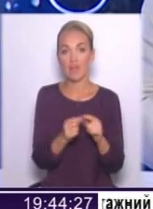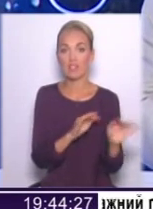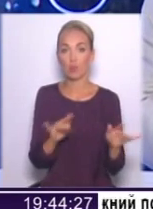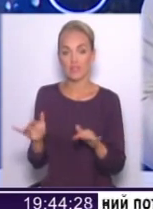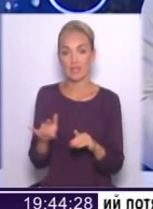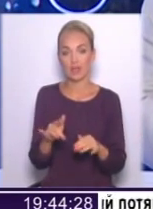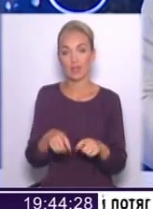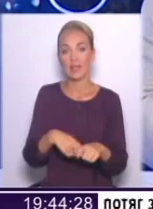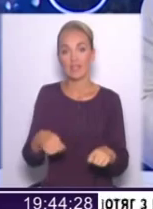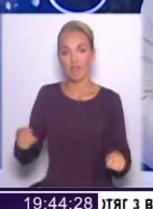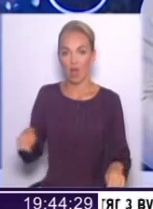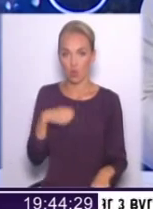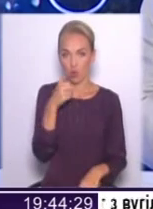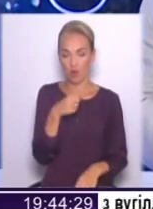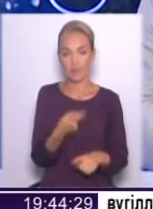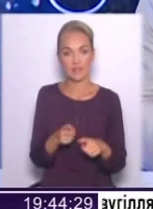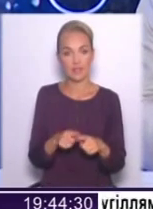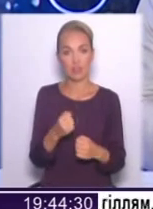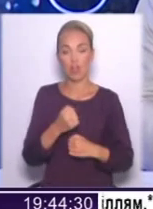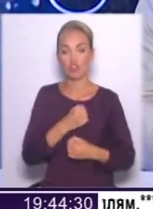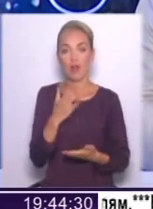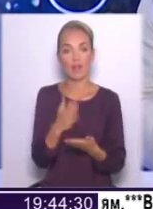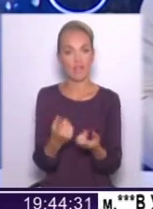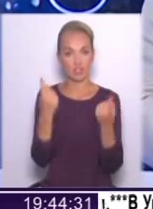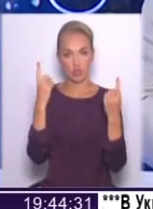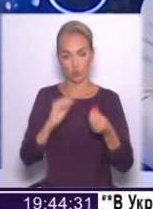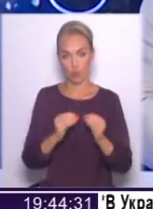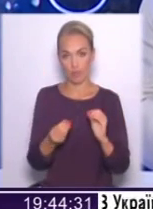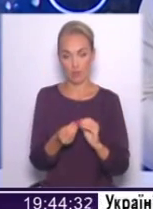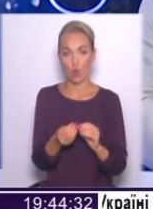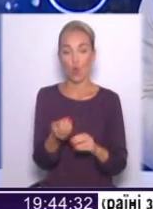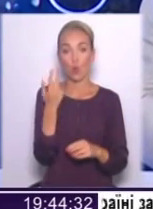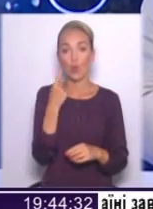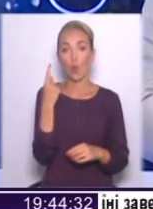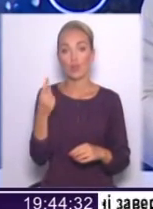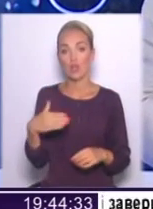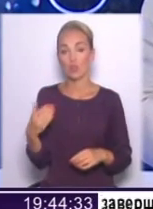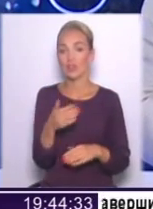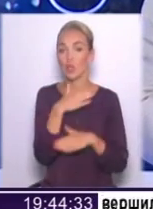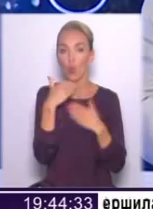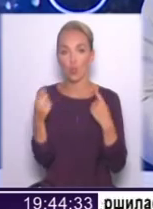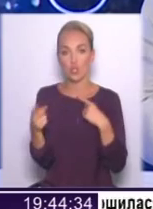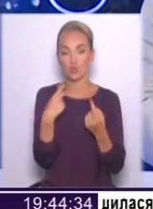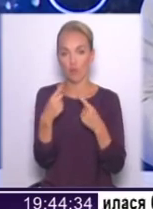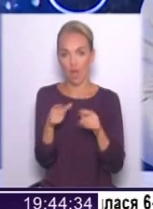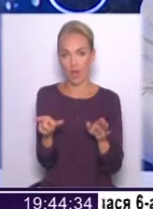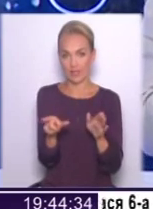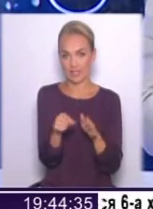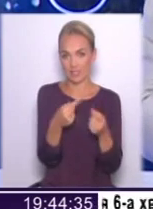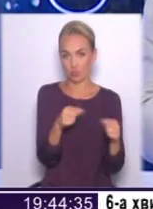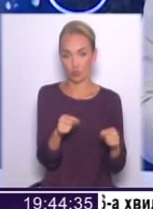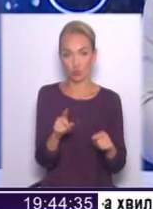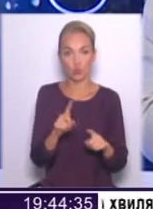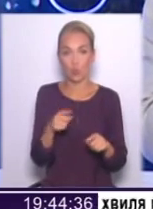роками. це, на жаль, є величезною проблемою. Коли одна із сторін не хоче розмовляти з іншою, то, що б ми не говорили, але це